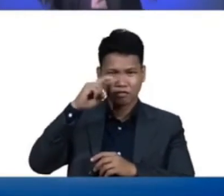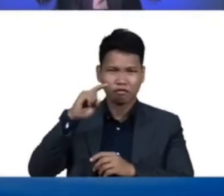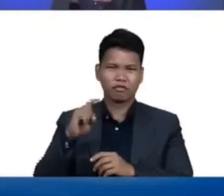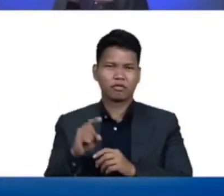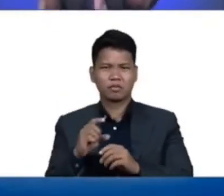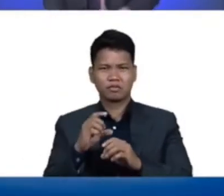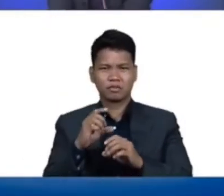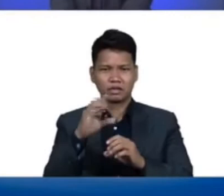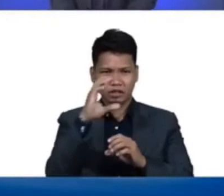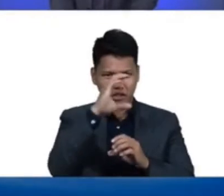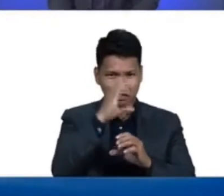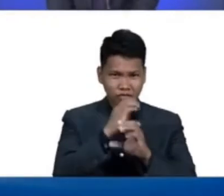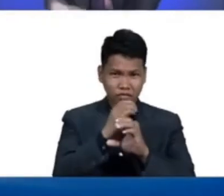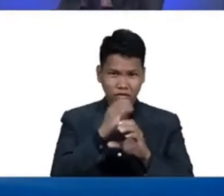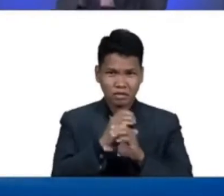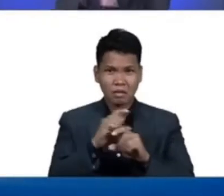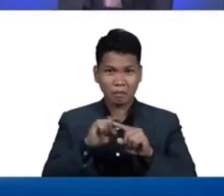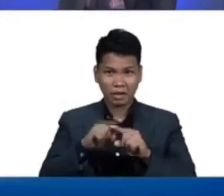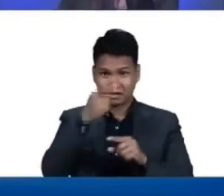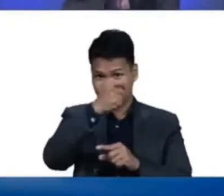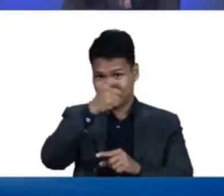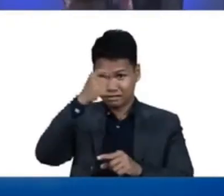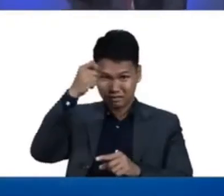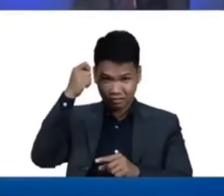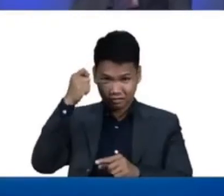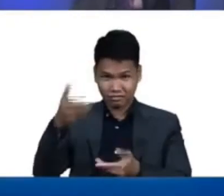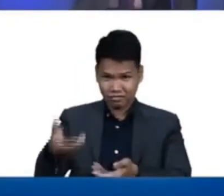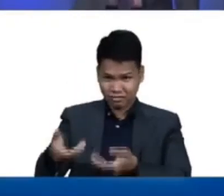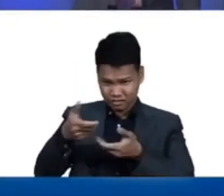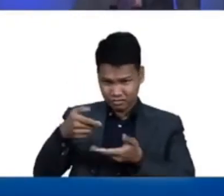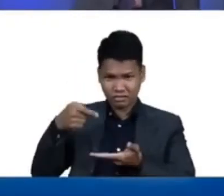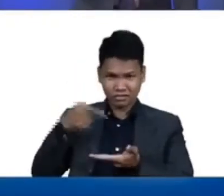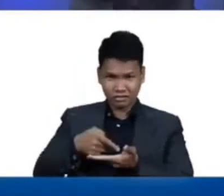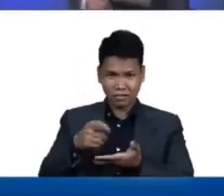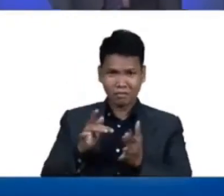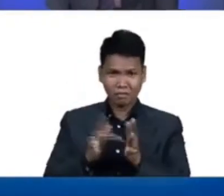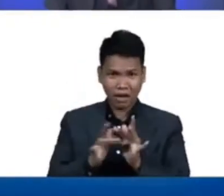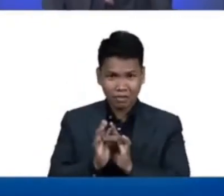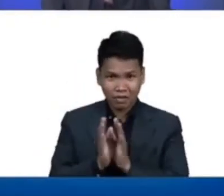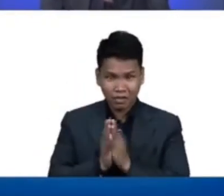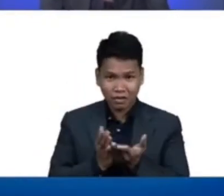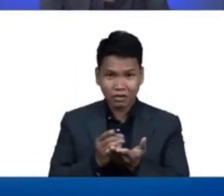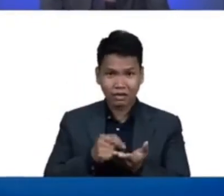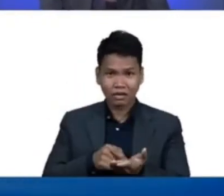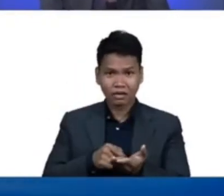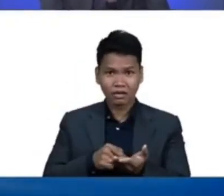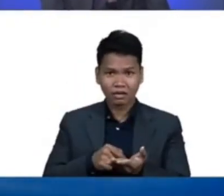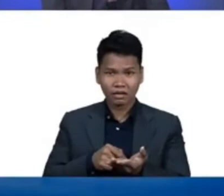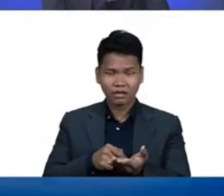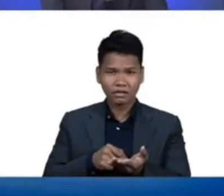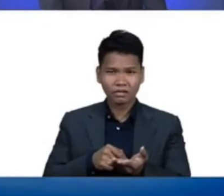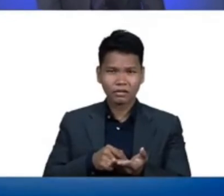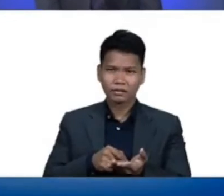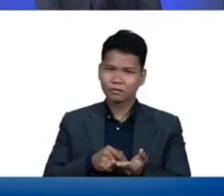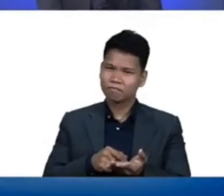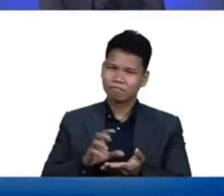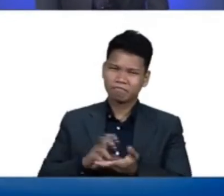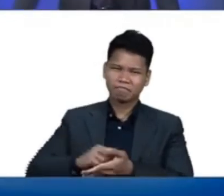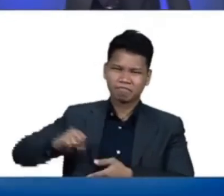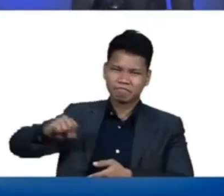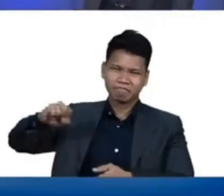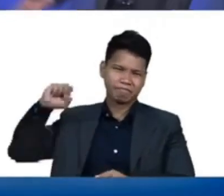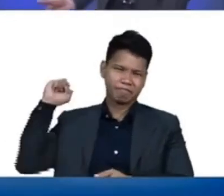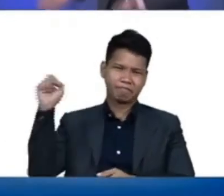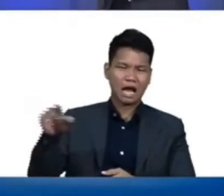pagdating ng kanyang graduation ang ibigay sa kanya is only a Bible then he threw the Bible